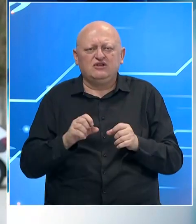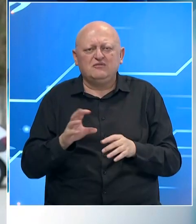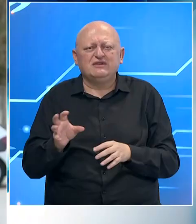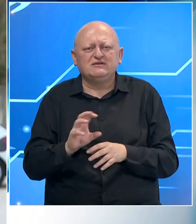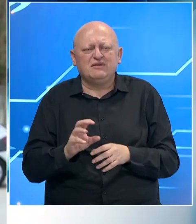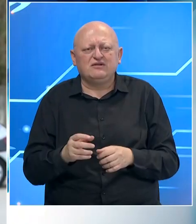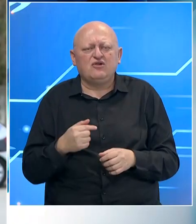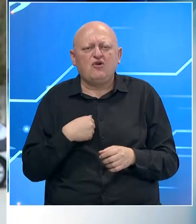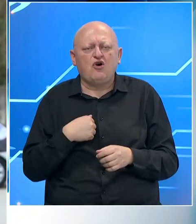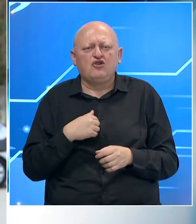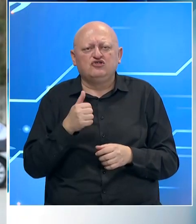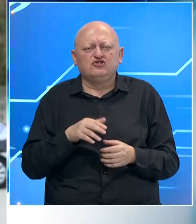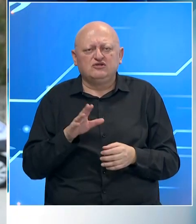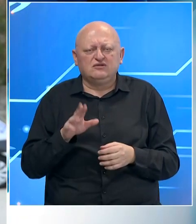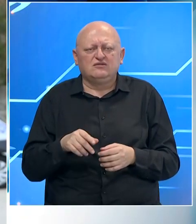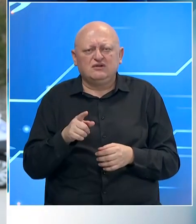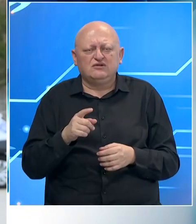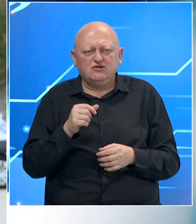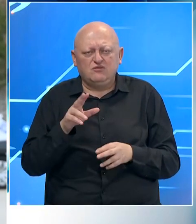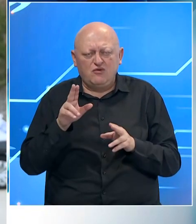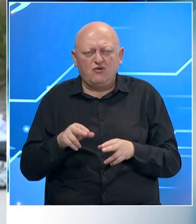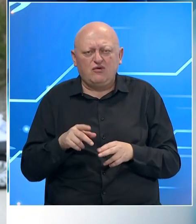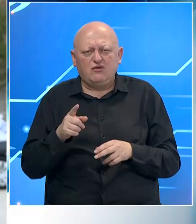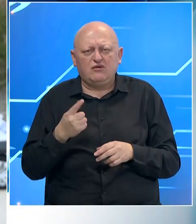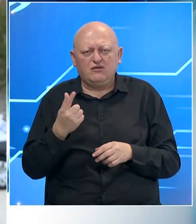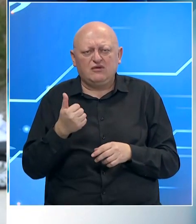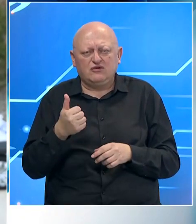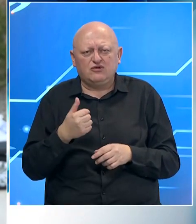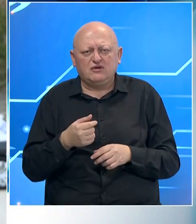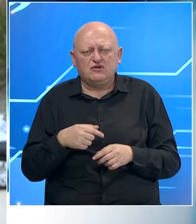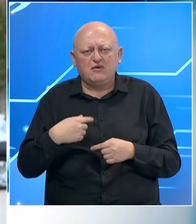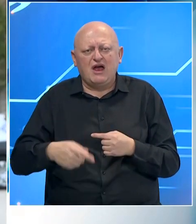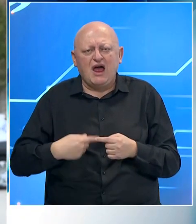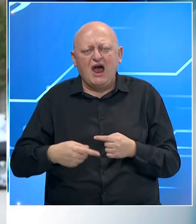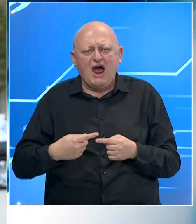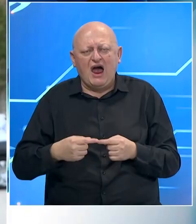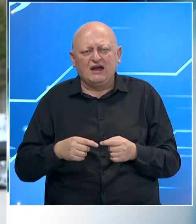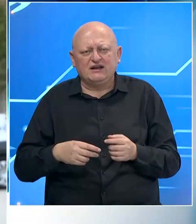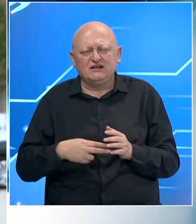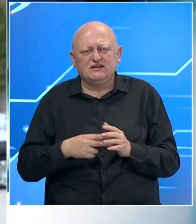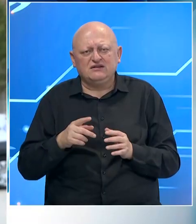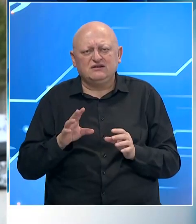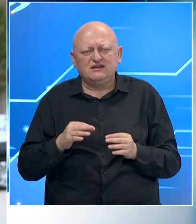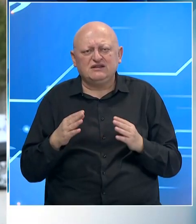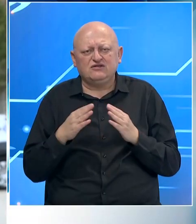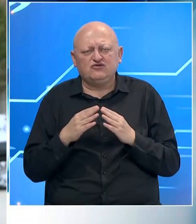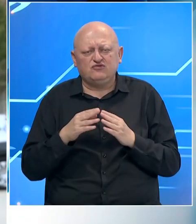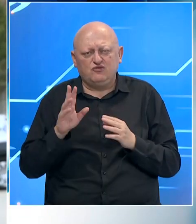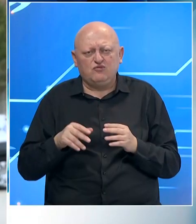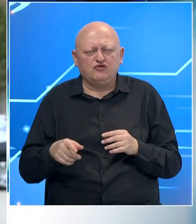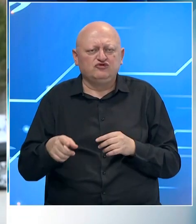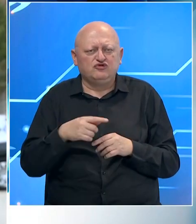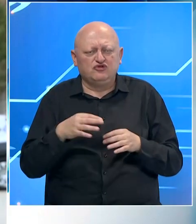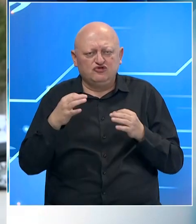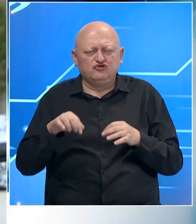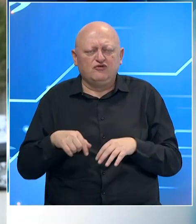baterije. Evo ono što smo mi prvenstveno tim ljudima omogućili jeste jedan dobar kvalitetan agregat kojim će se, da kažem, tih desetak domaćinjstava moći služiti